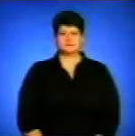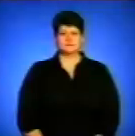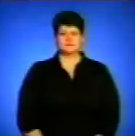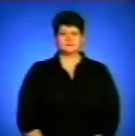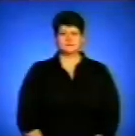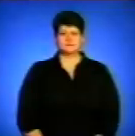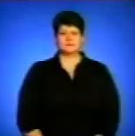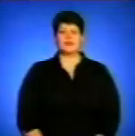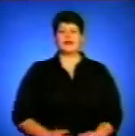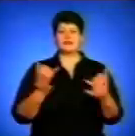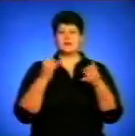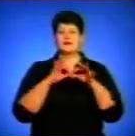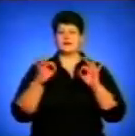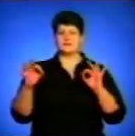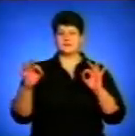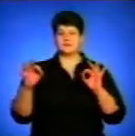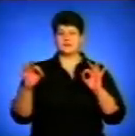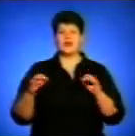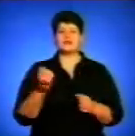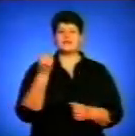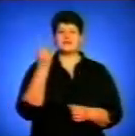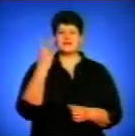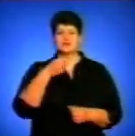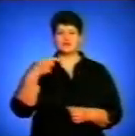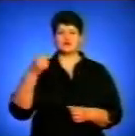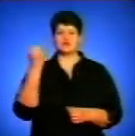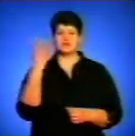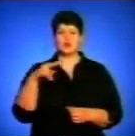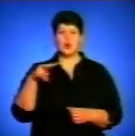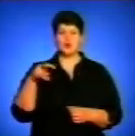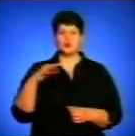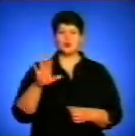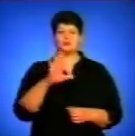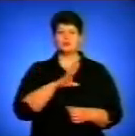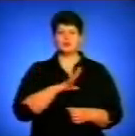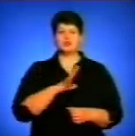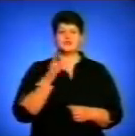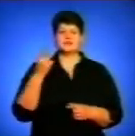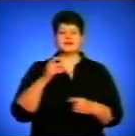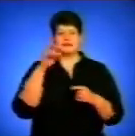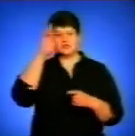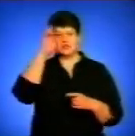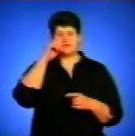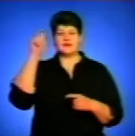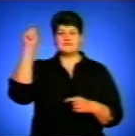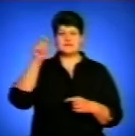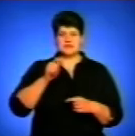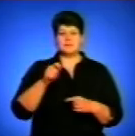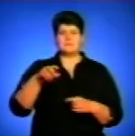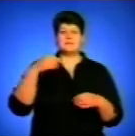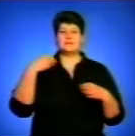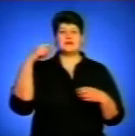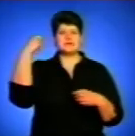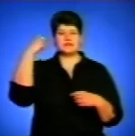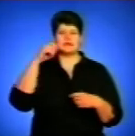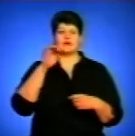А тепер докладніше. 12-14 лютого відбудеться державний візит президента України Вітру Януковича